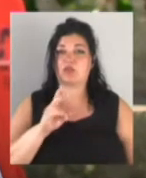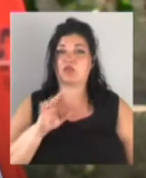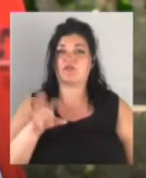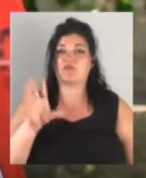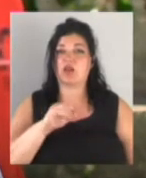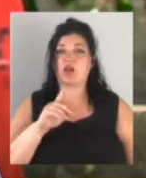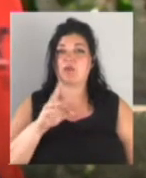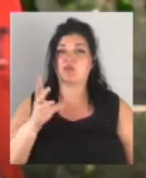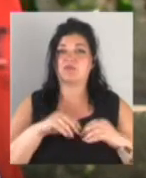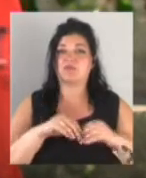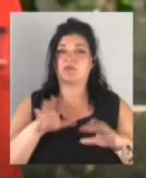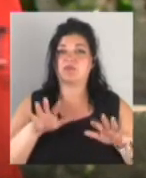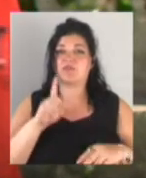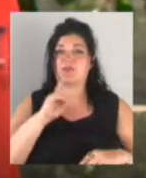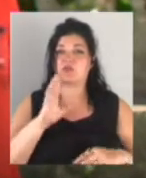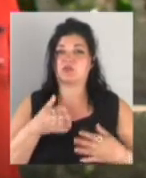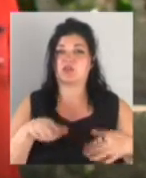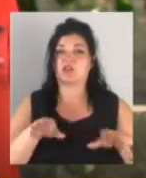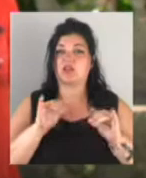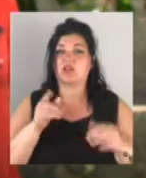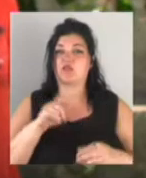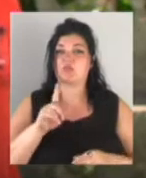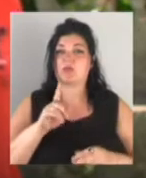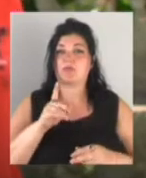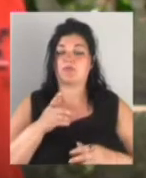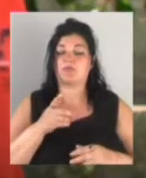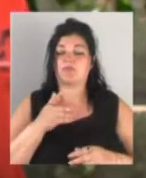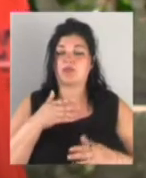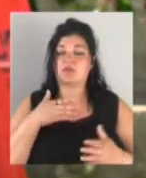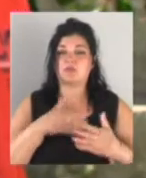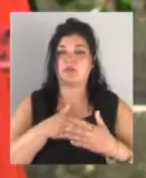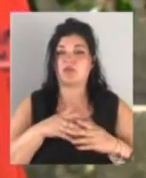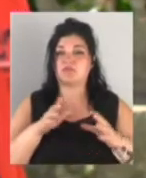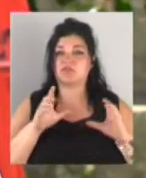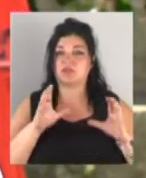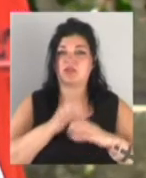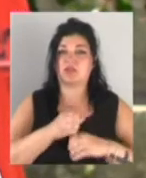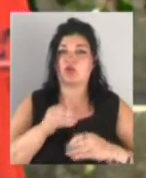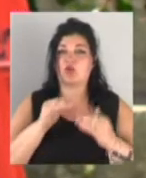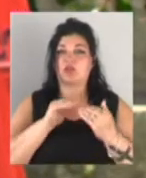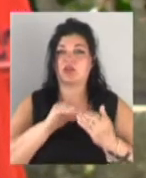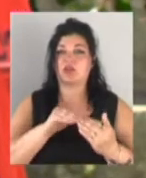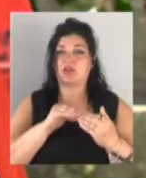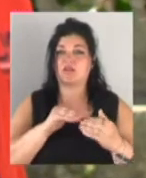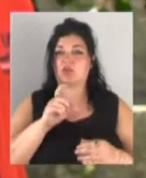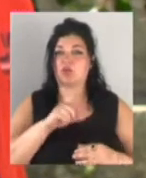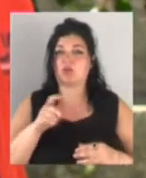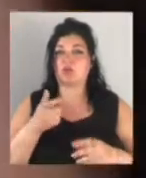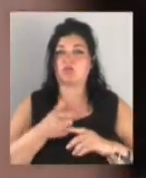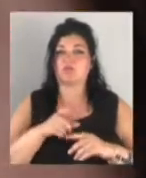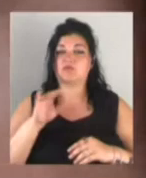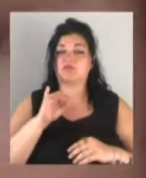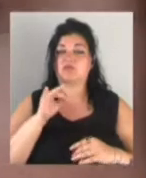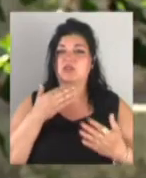закриті для того, щоб максимально сократити контактування людей. Точно також це буде касатися всіх розв'язкових